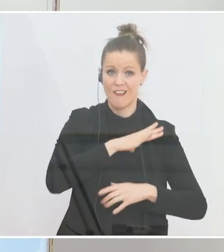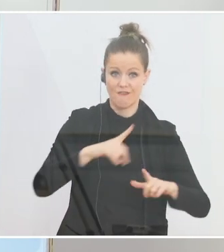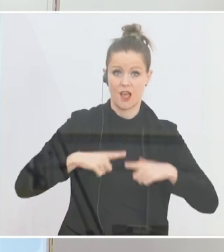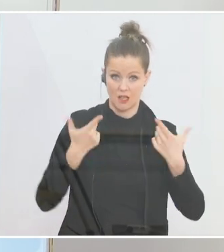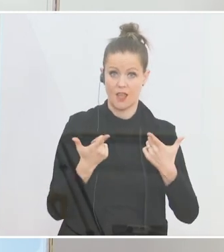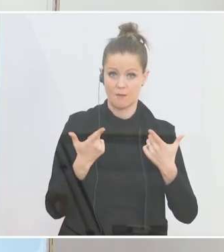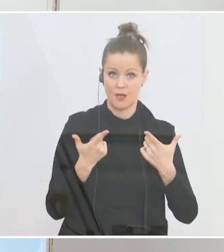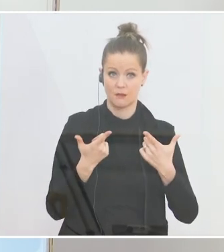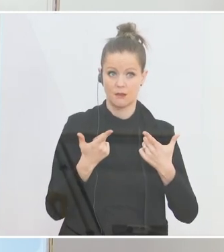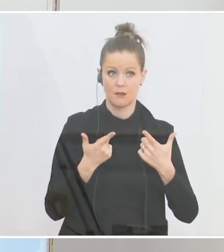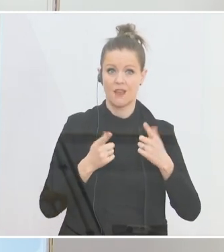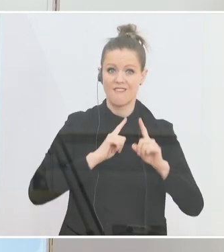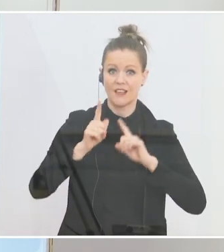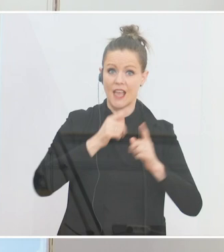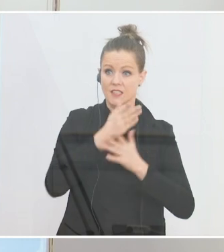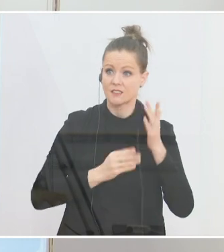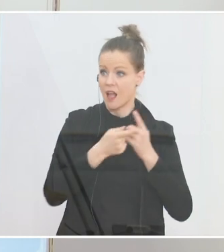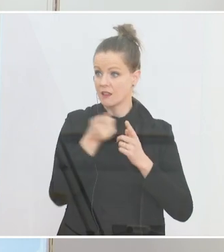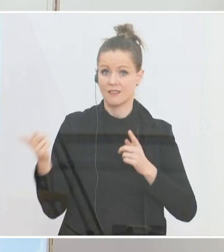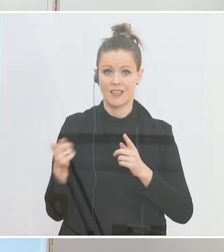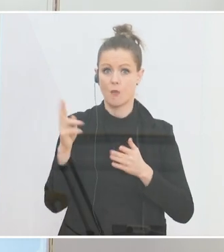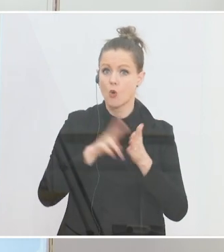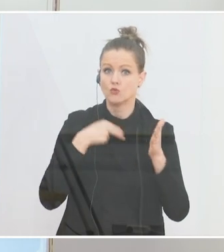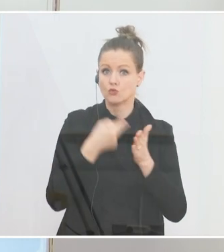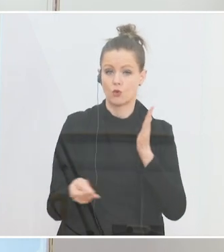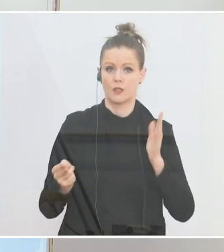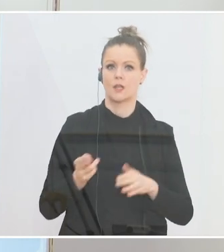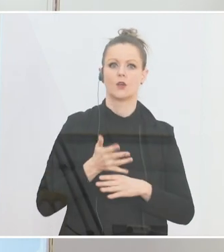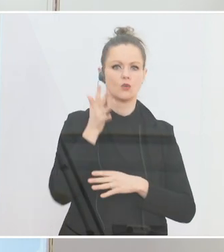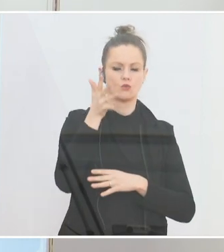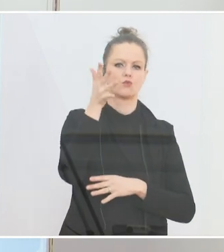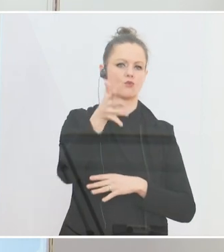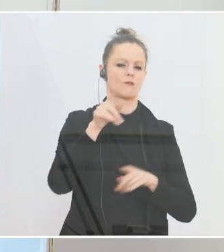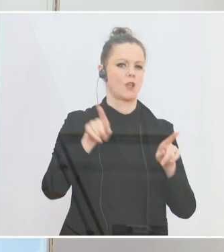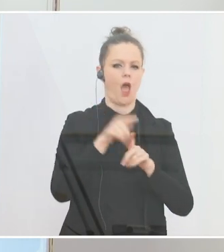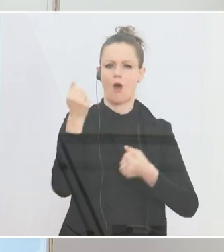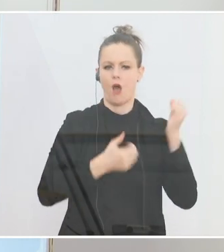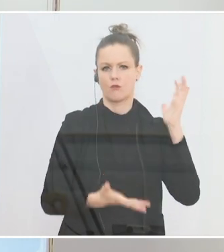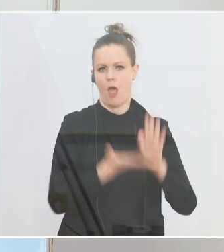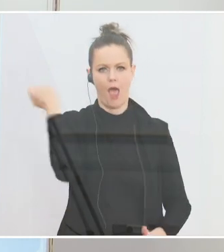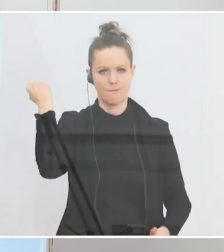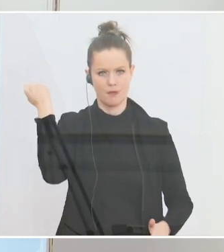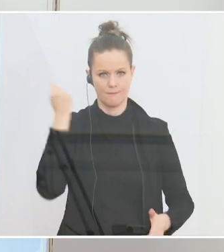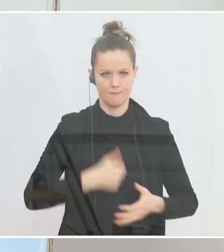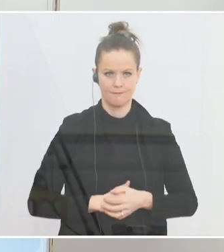Verkehrsteilnehmer und Verkehrsteilnehmerinnen zu gefährden, dem soll in Zukunft auch das Fahrzeug entzogen werden können.